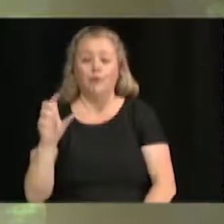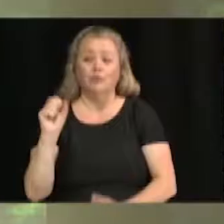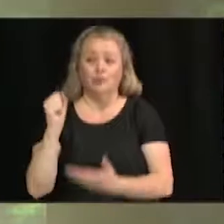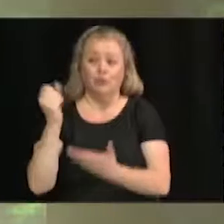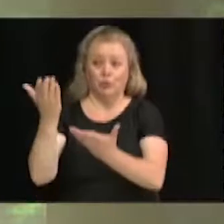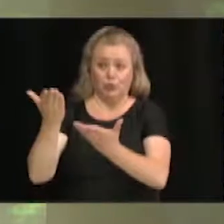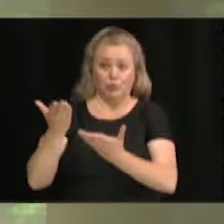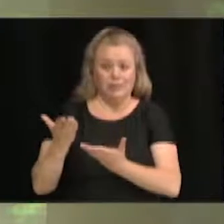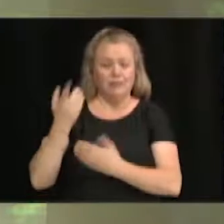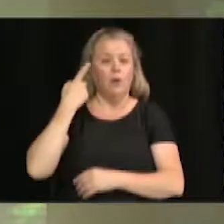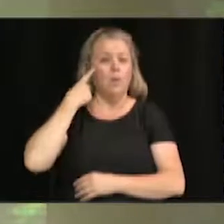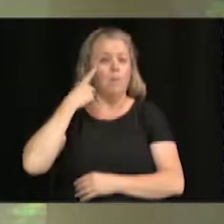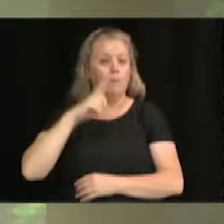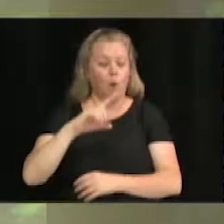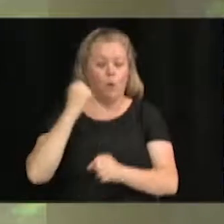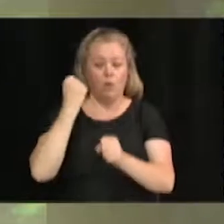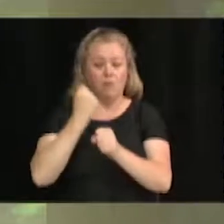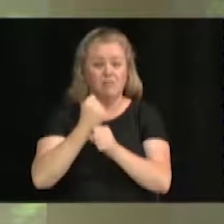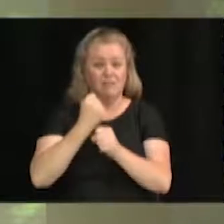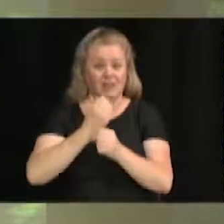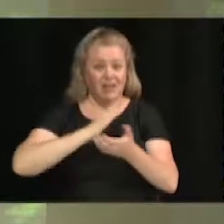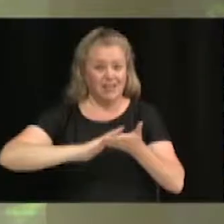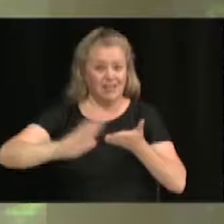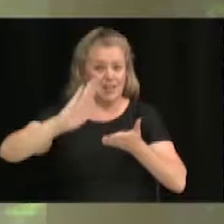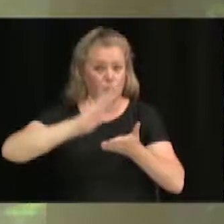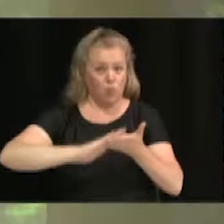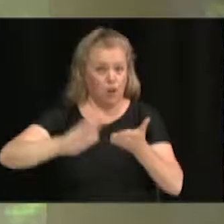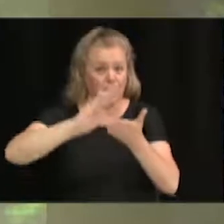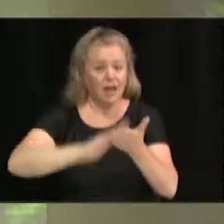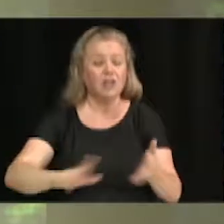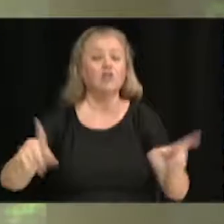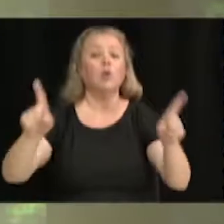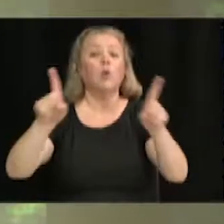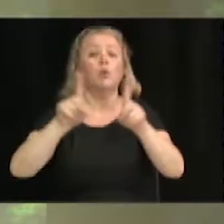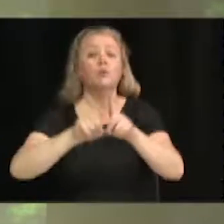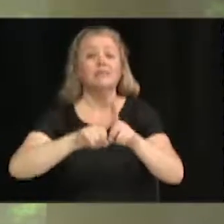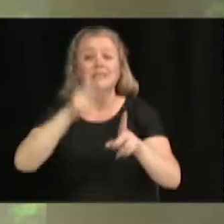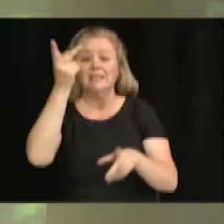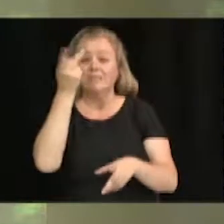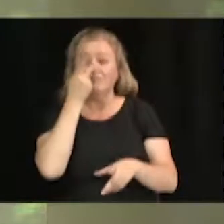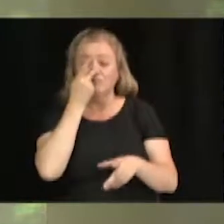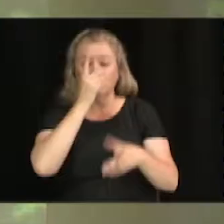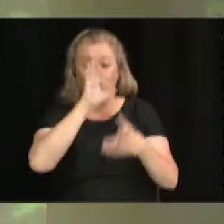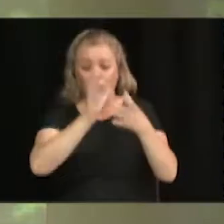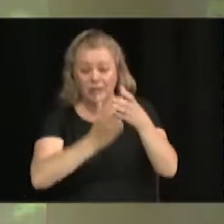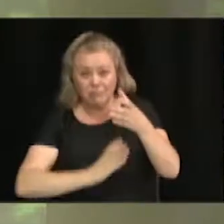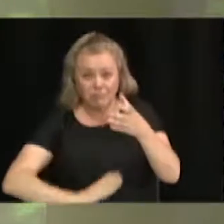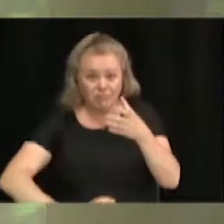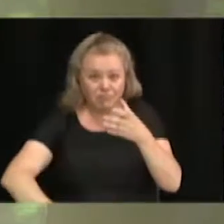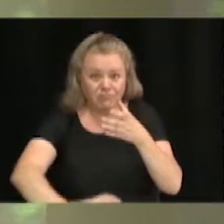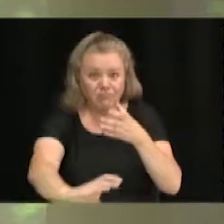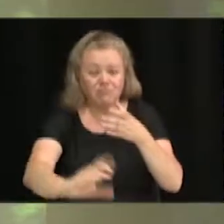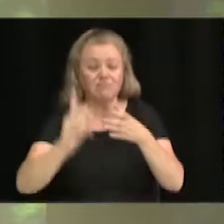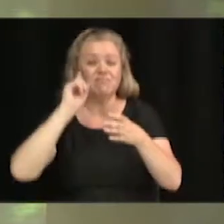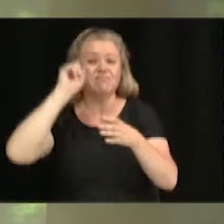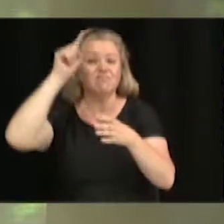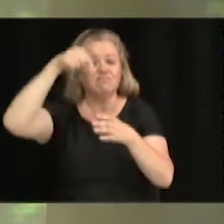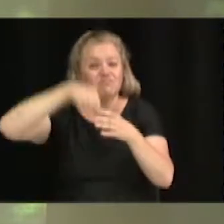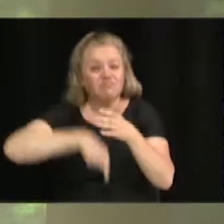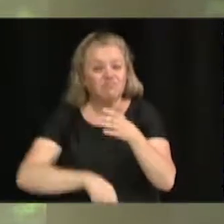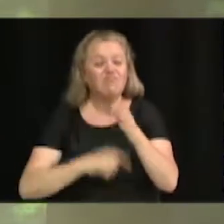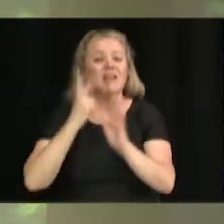des travaux de nettoyage et d'inspection télévisée des conduites et des regards d'égout pour l'année 2019.